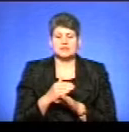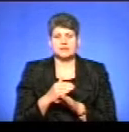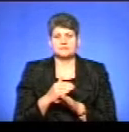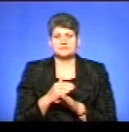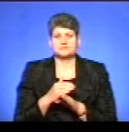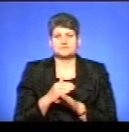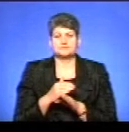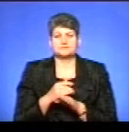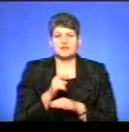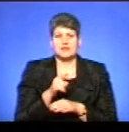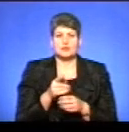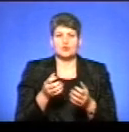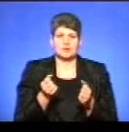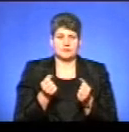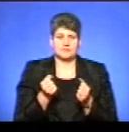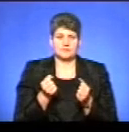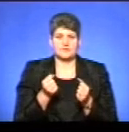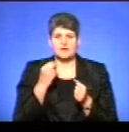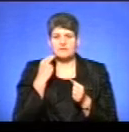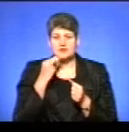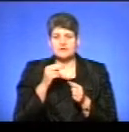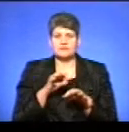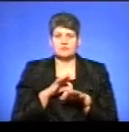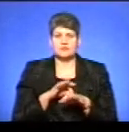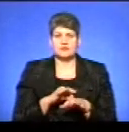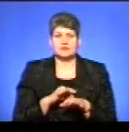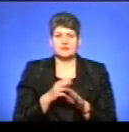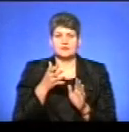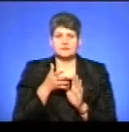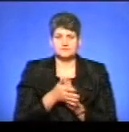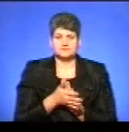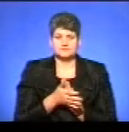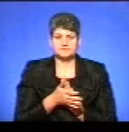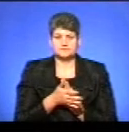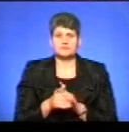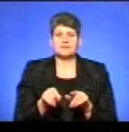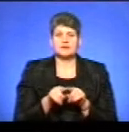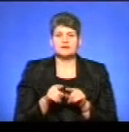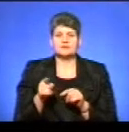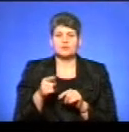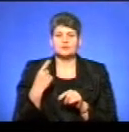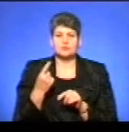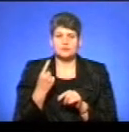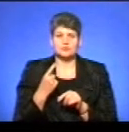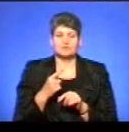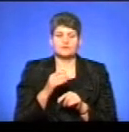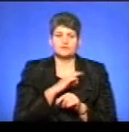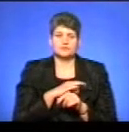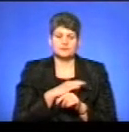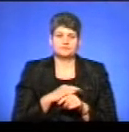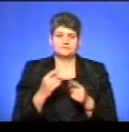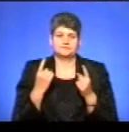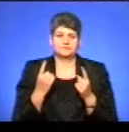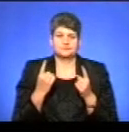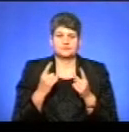їх отримання. Ефективність проведення видатків. Так, в Тернопільській області освоєна значна